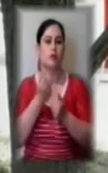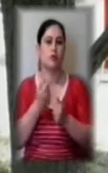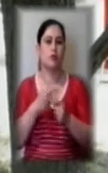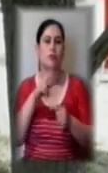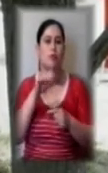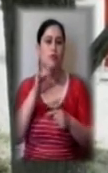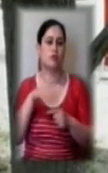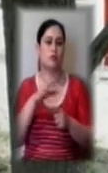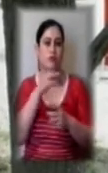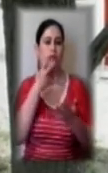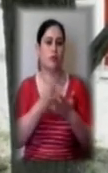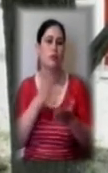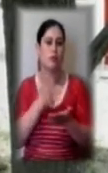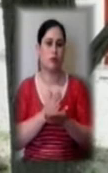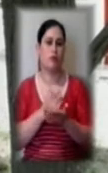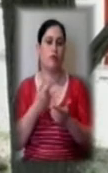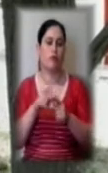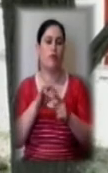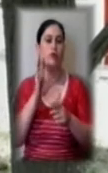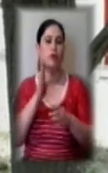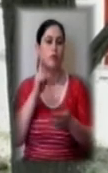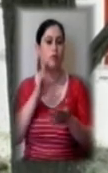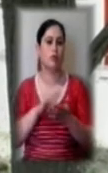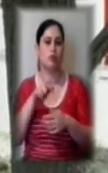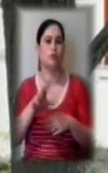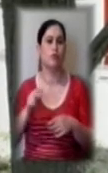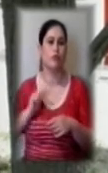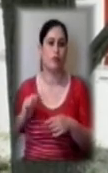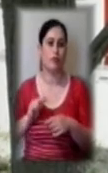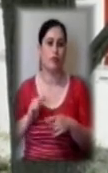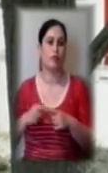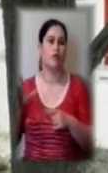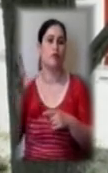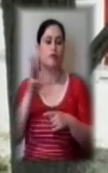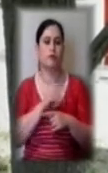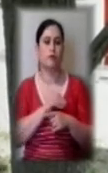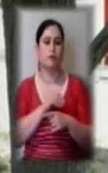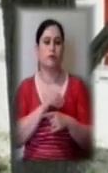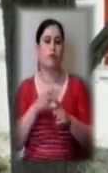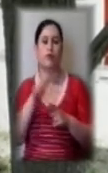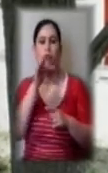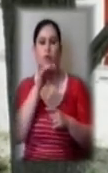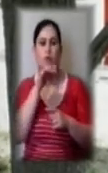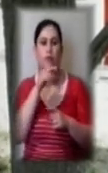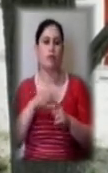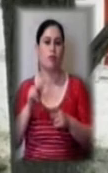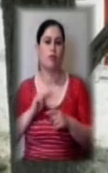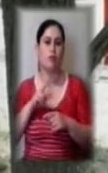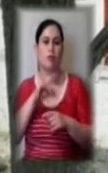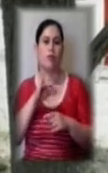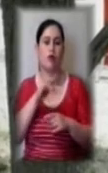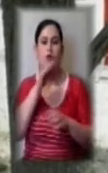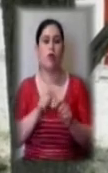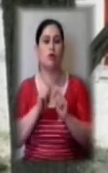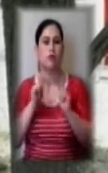зараз є. Так вони будуть постійно тут, в світлий час доби. Тоді, коли працює пляж відкритий. Є